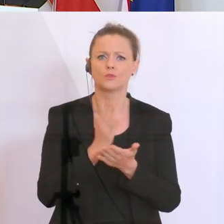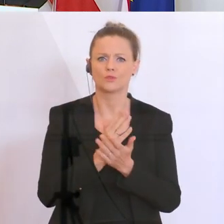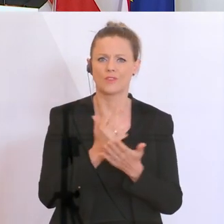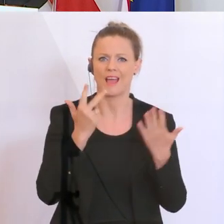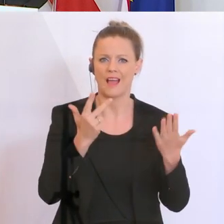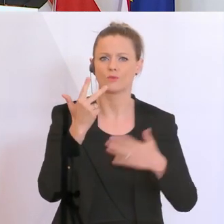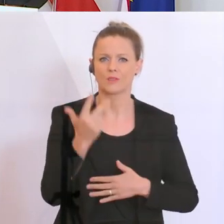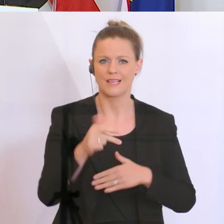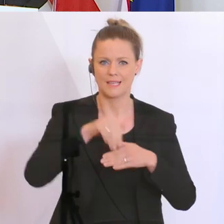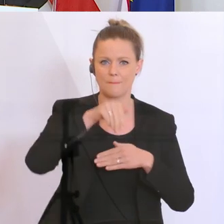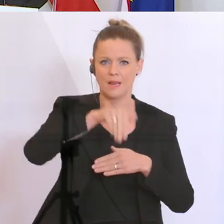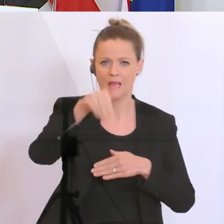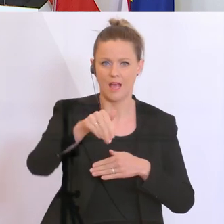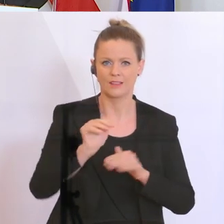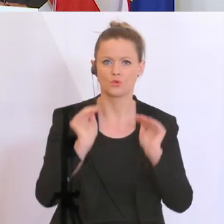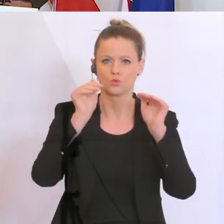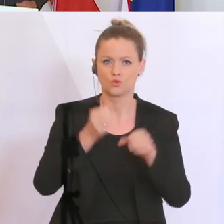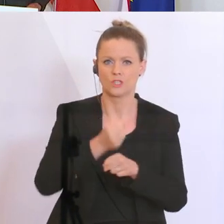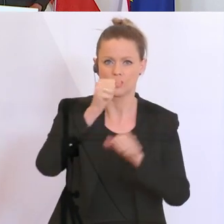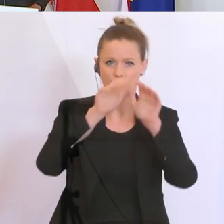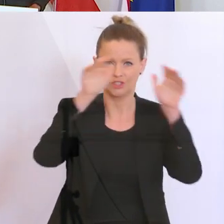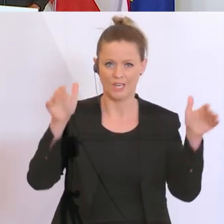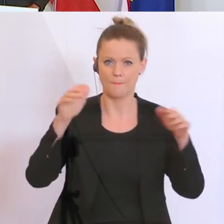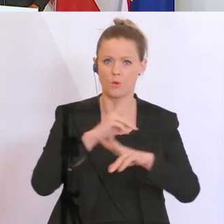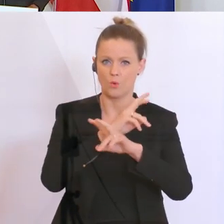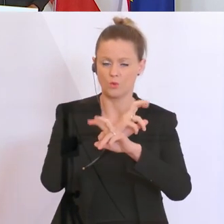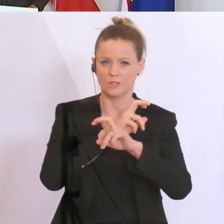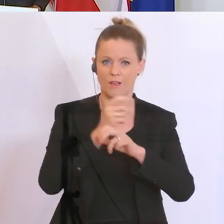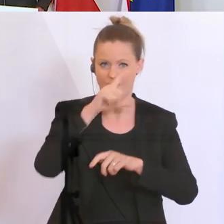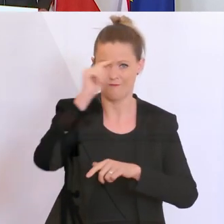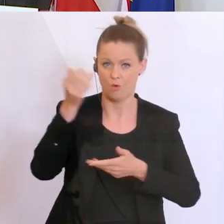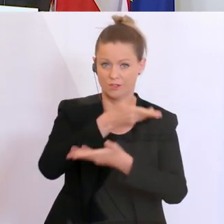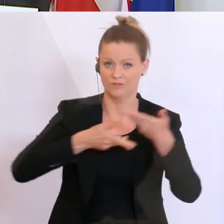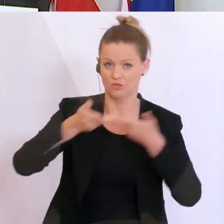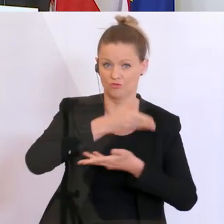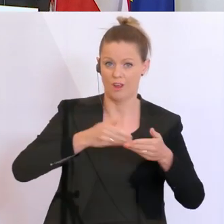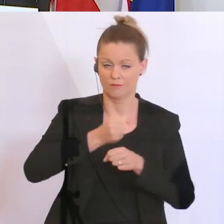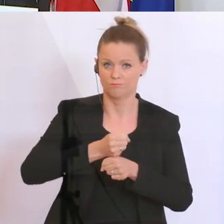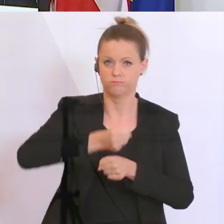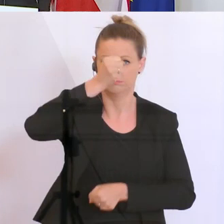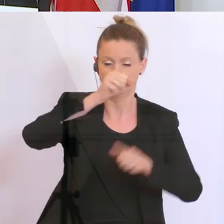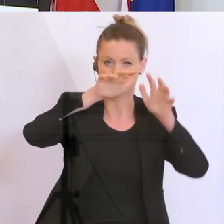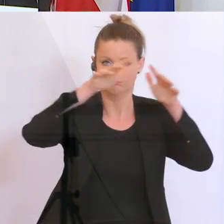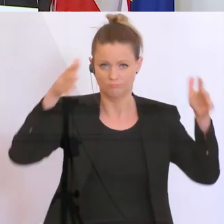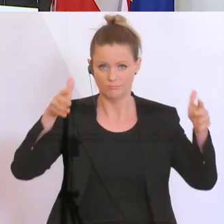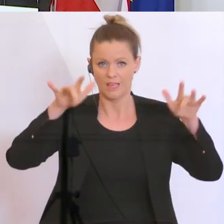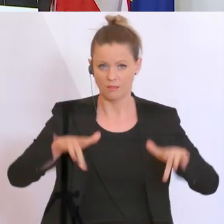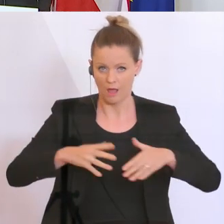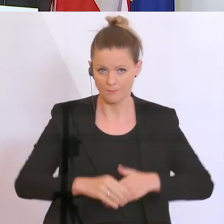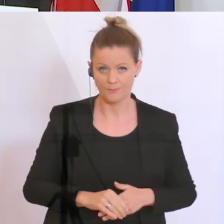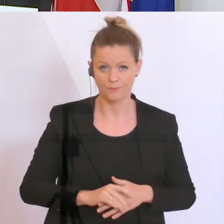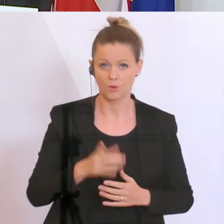Milliarden Euro schweren Schutzschirm über die gesamte österreichische Volkswirtschaft aufgespannt. Wir wollen damit